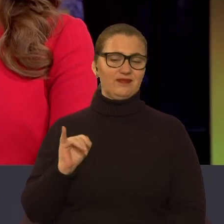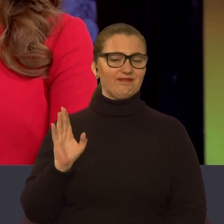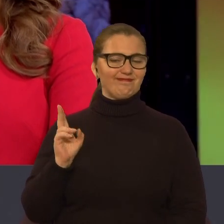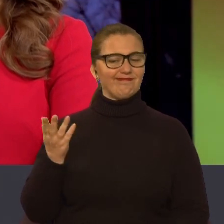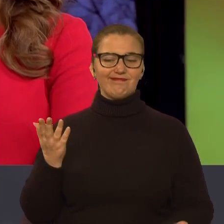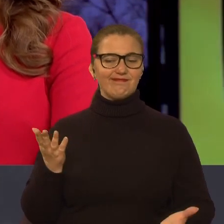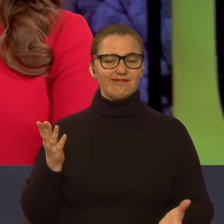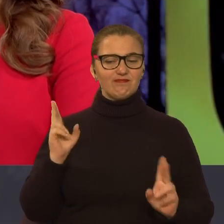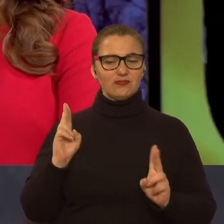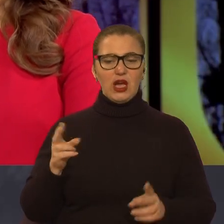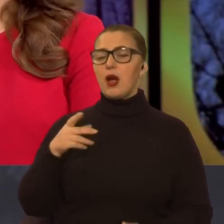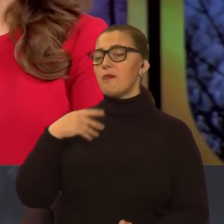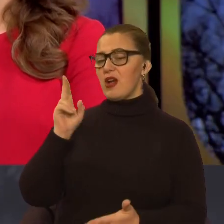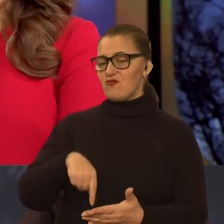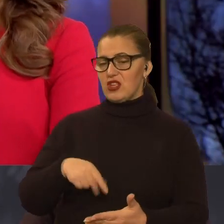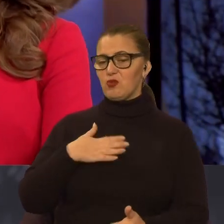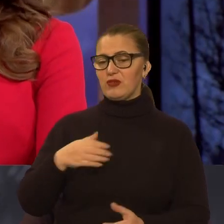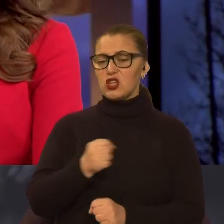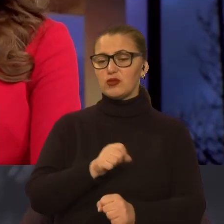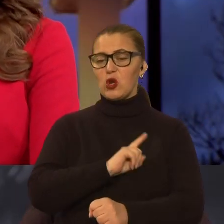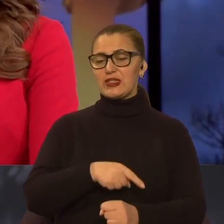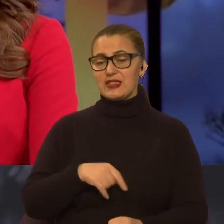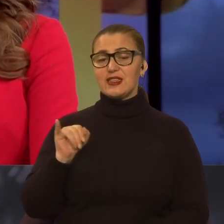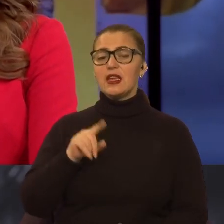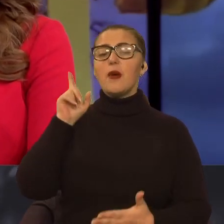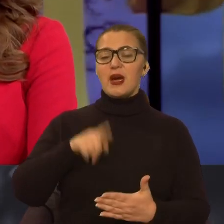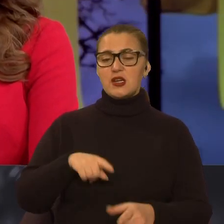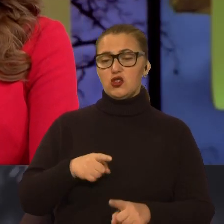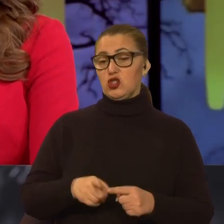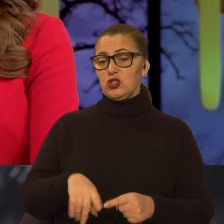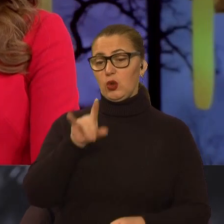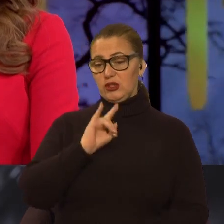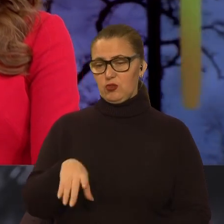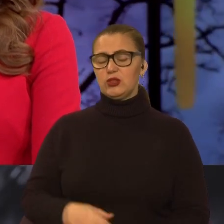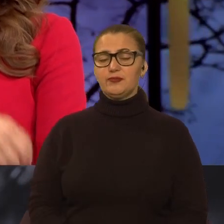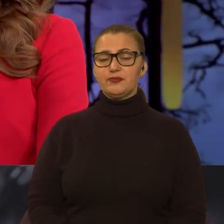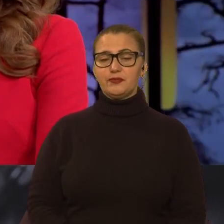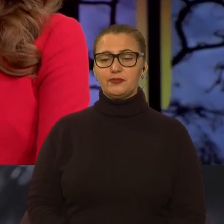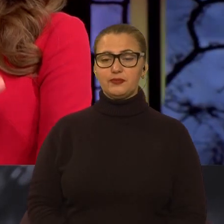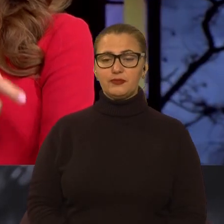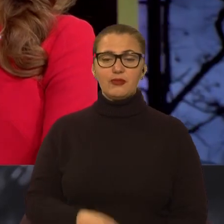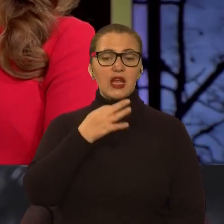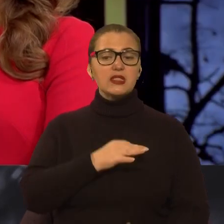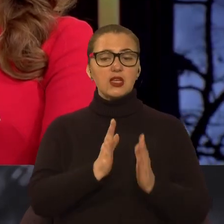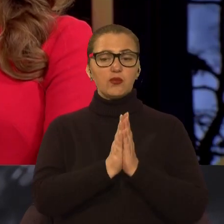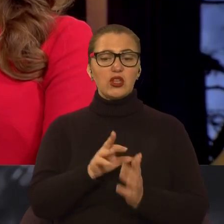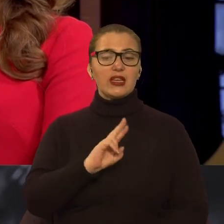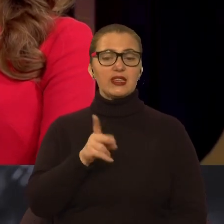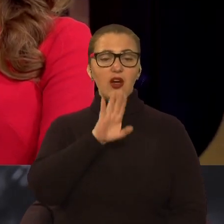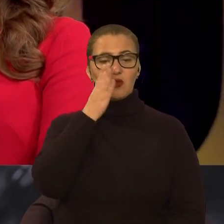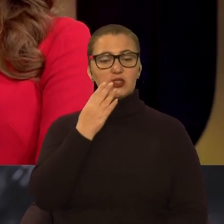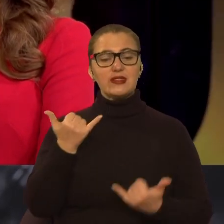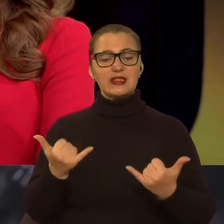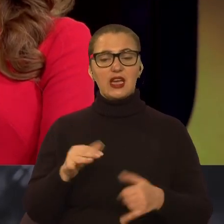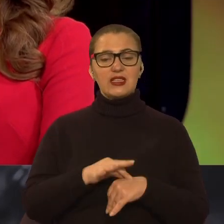віримо в наші збройні сили і переконані, що цього не станеться, і дуже в це віримо. А скажіть, будь ласка, як противник